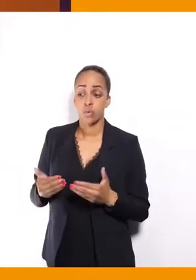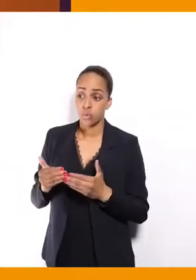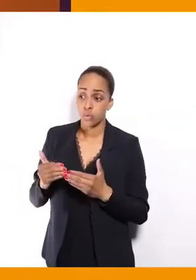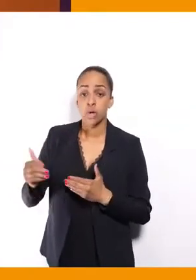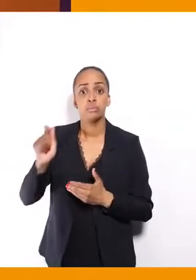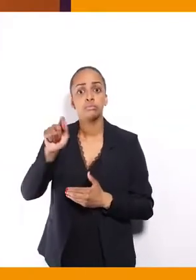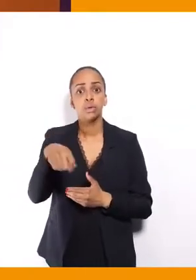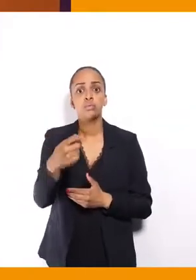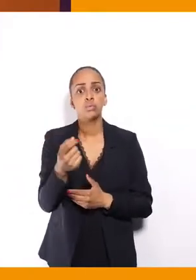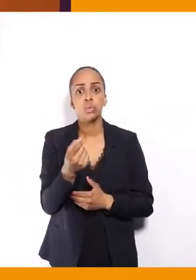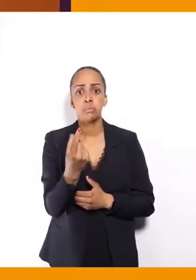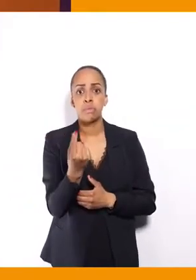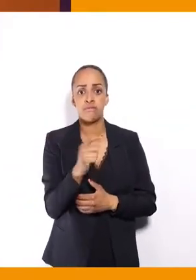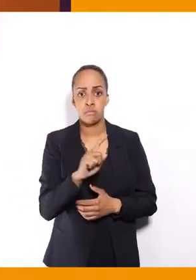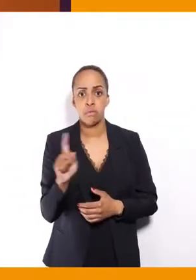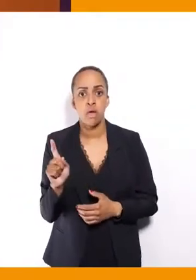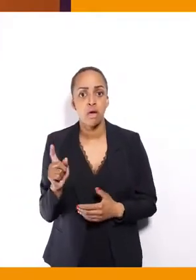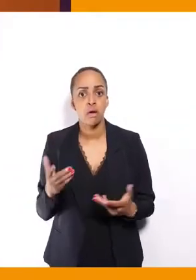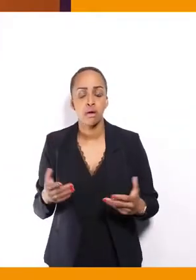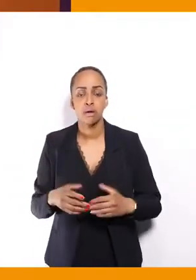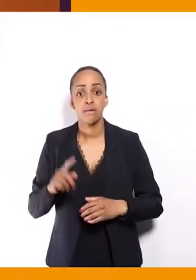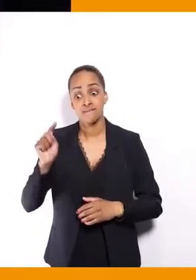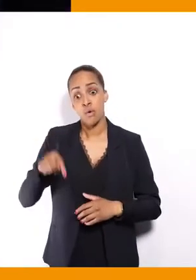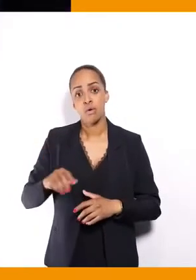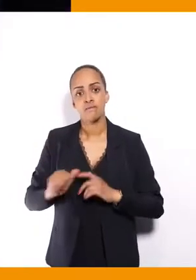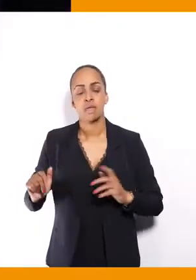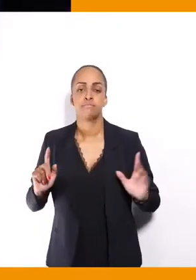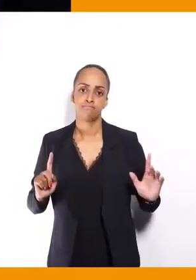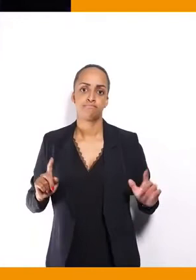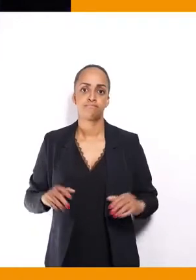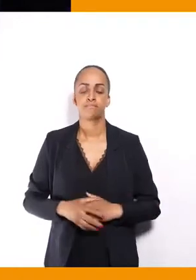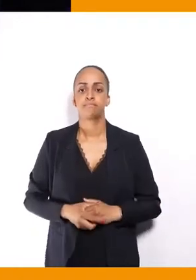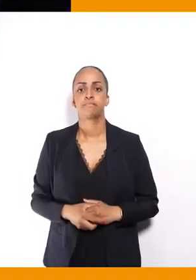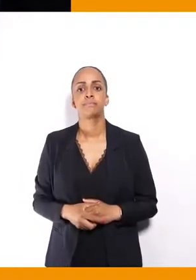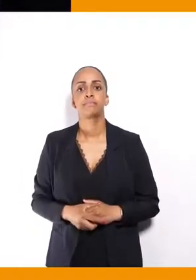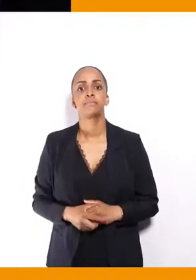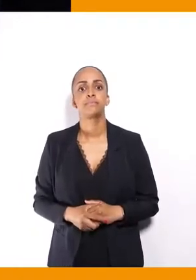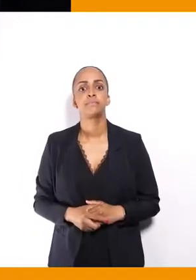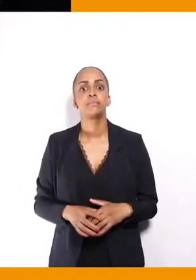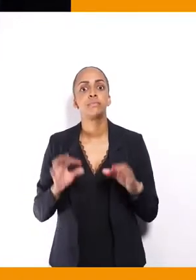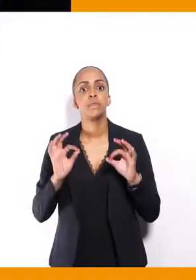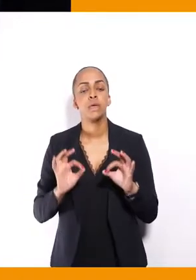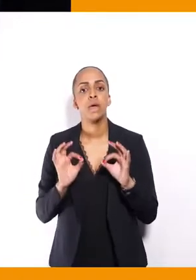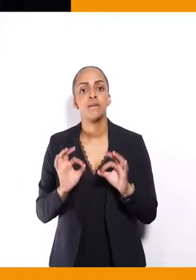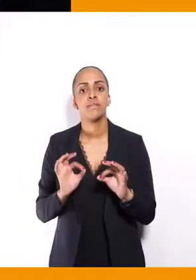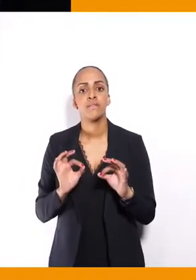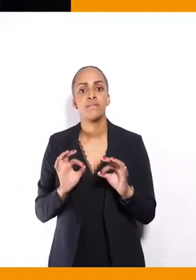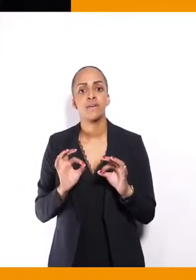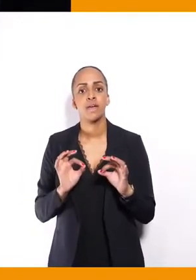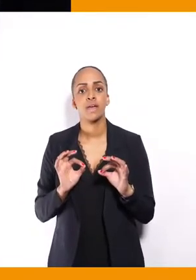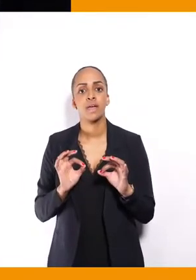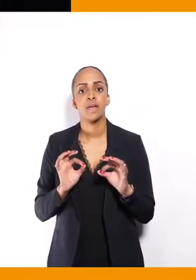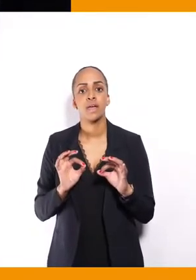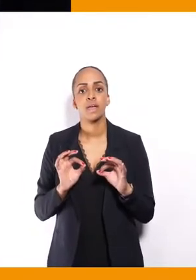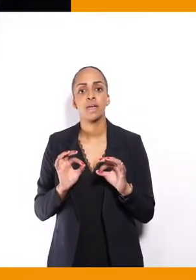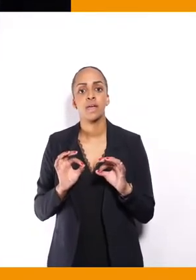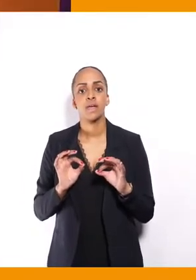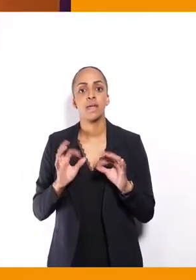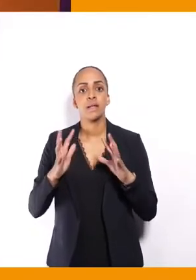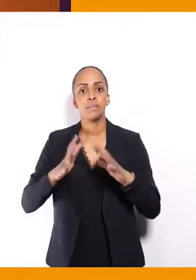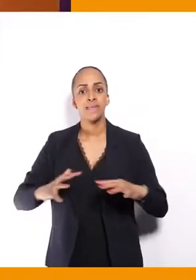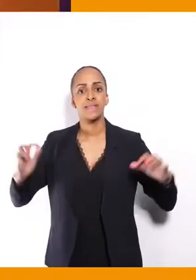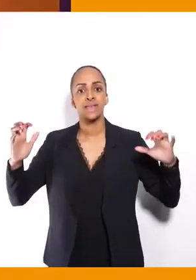de temps, mais il faut le faire. Sur l'accessibilité des retransmissions des meetings,